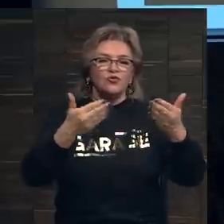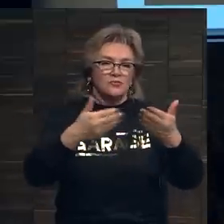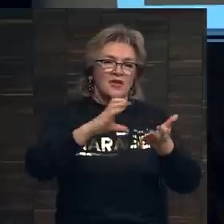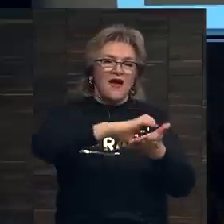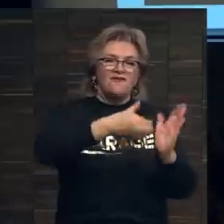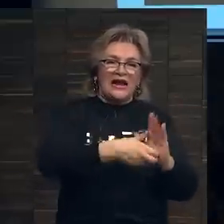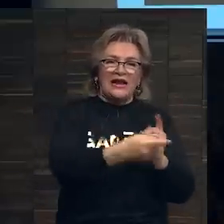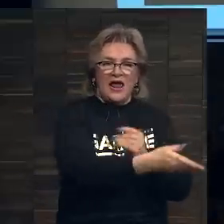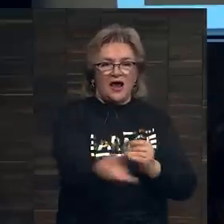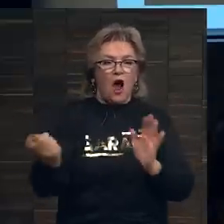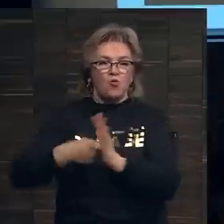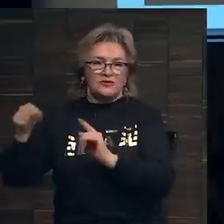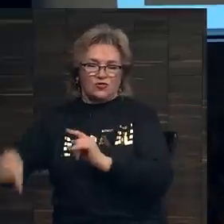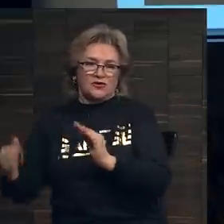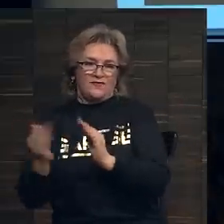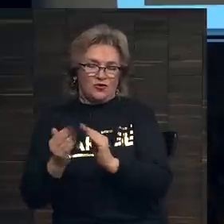аукционного дома.